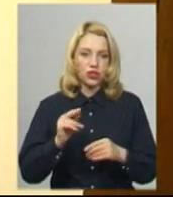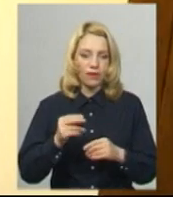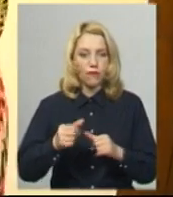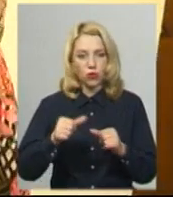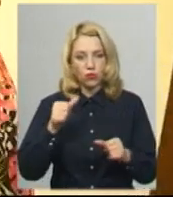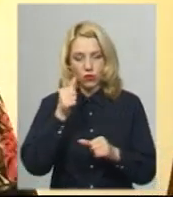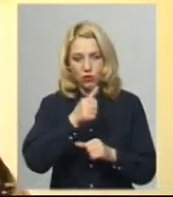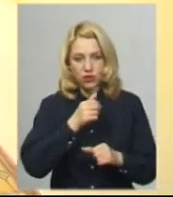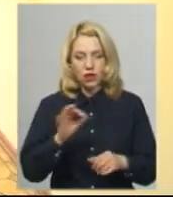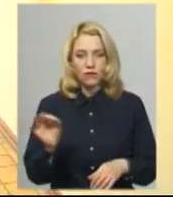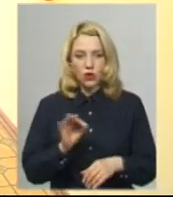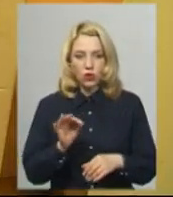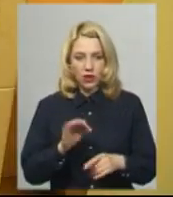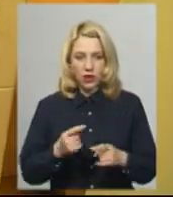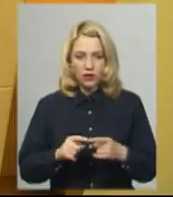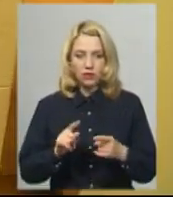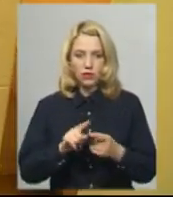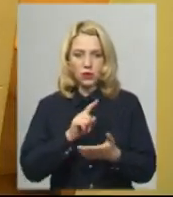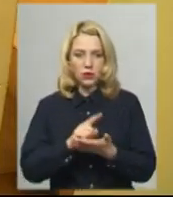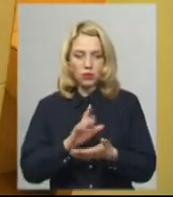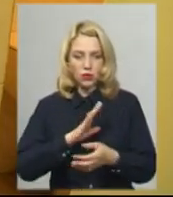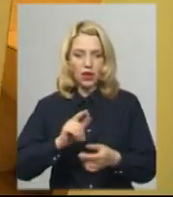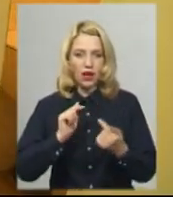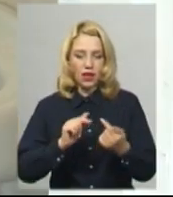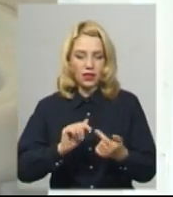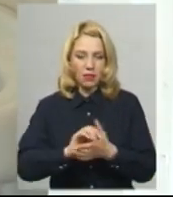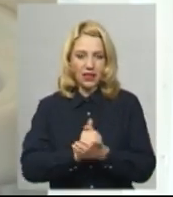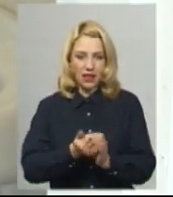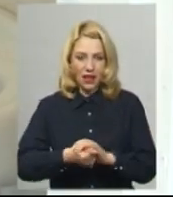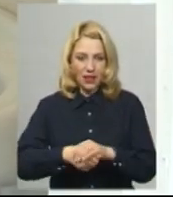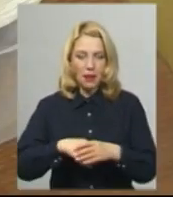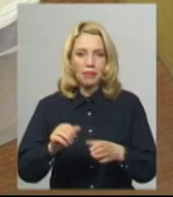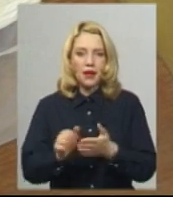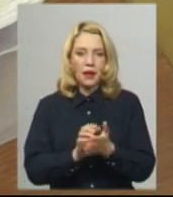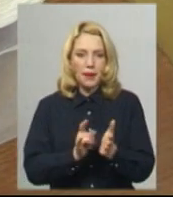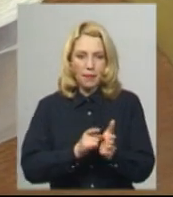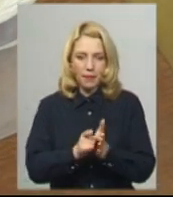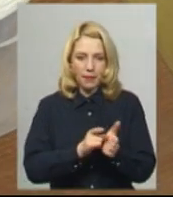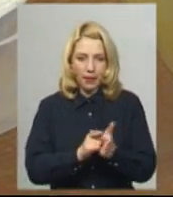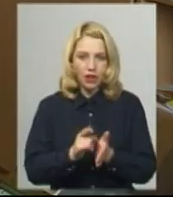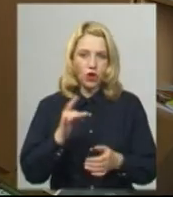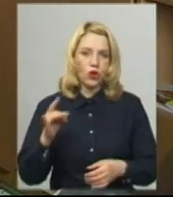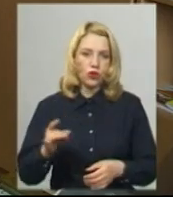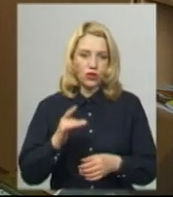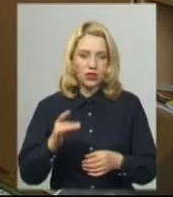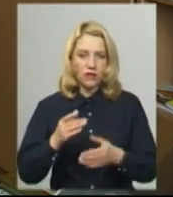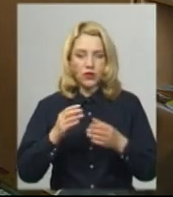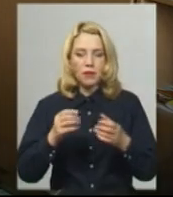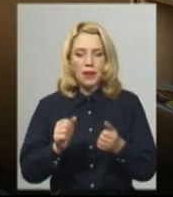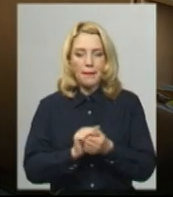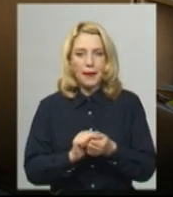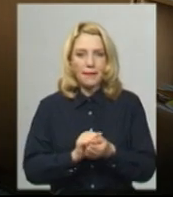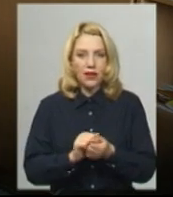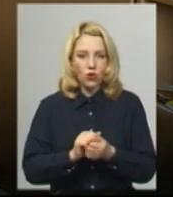закладах відповідно до карантинних вимог мають бути антибактеріальне рідке мило, одноразові паперові рушники та вода у кранах. У своїй роботі на